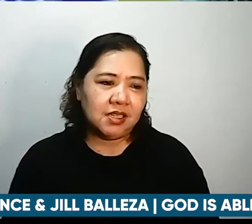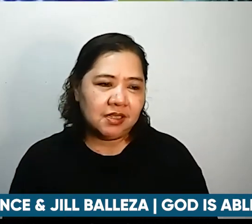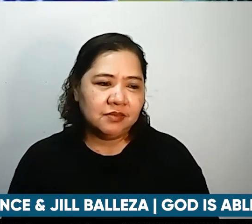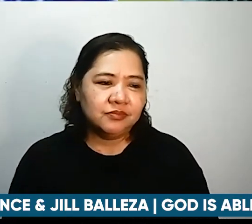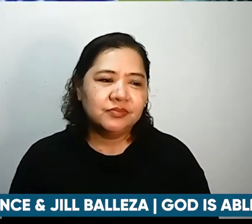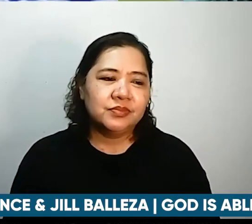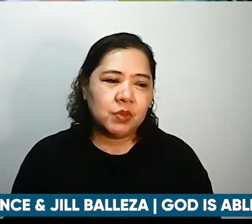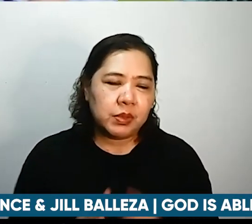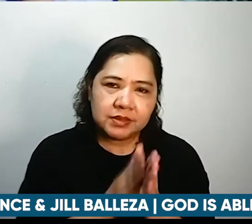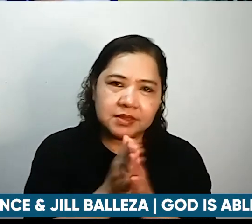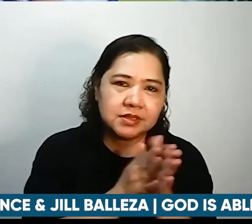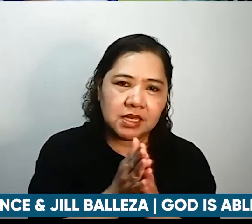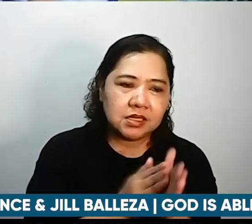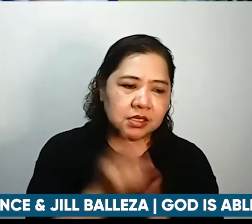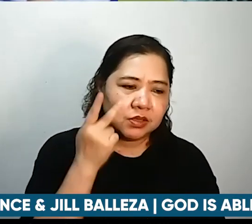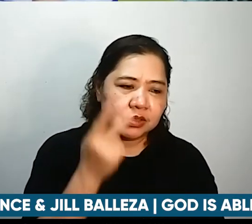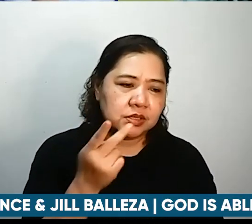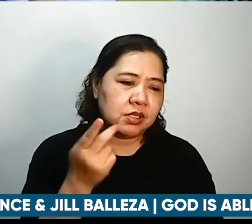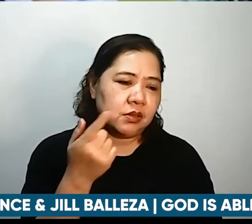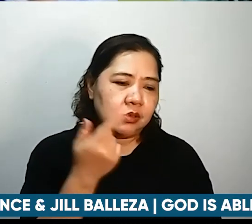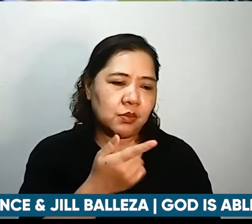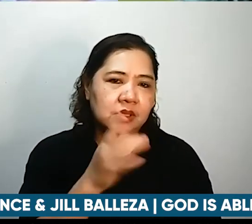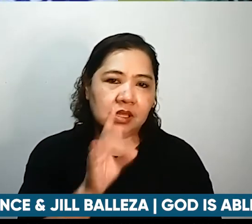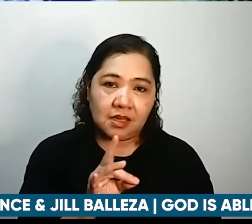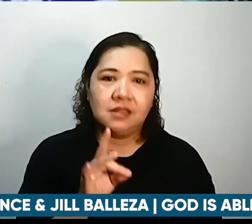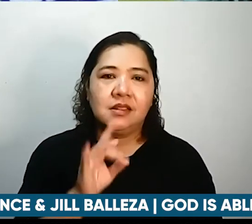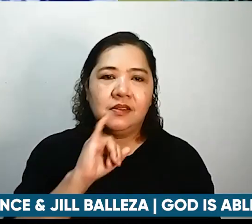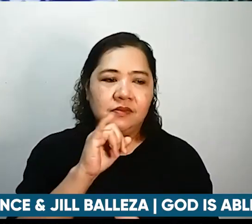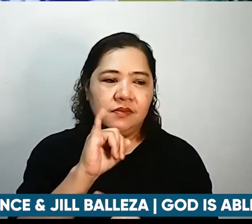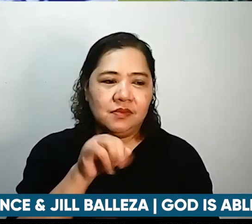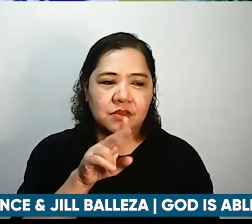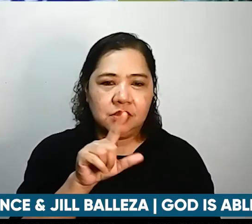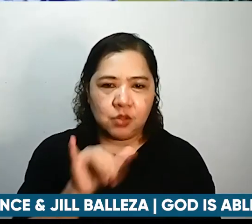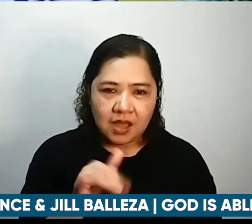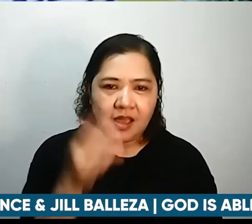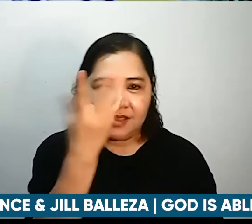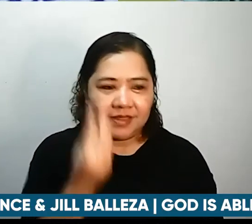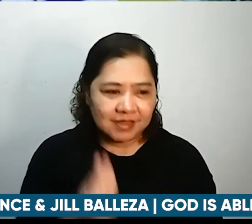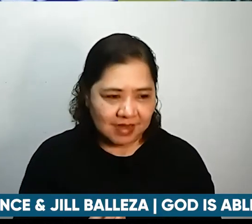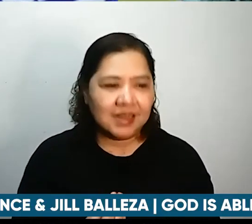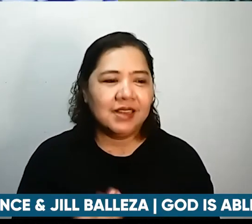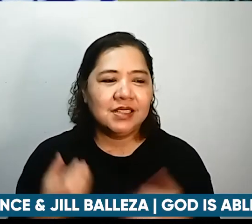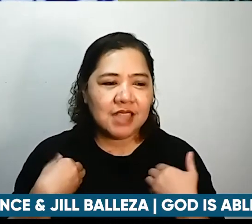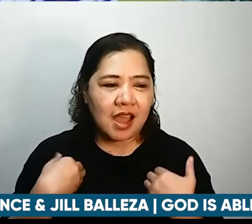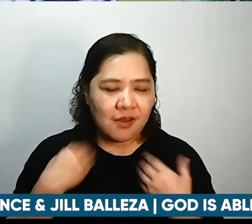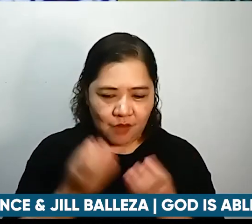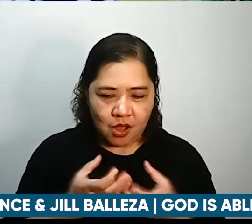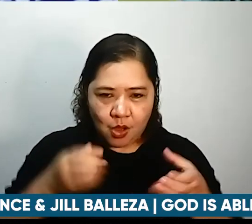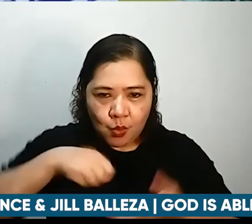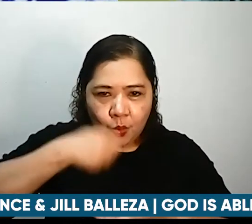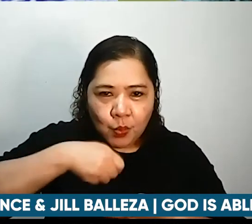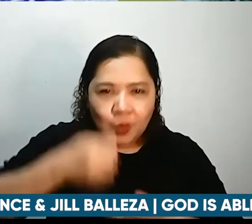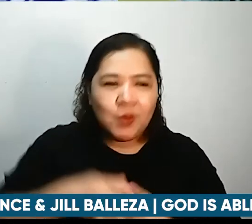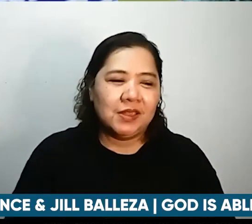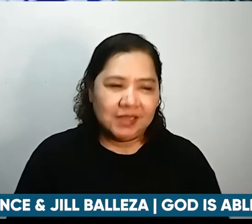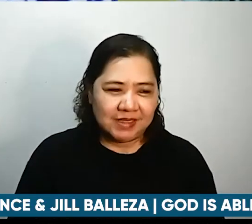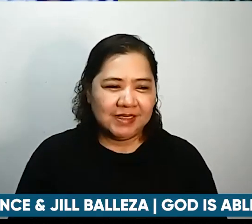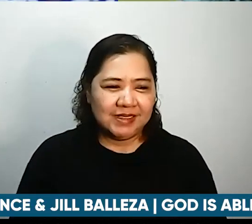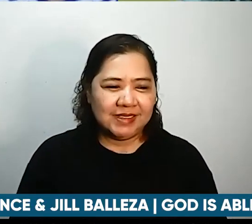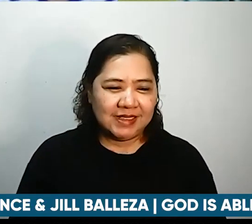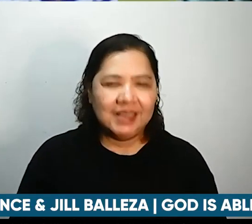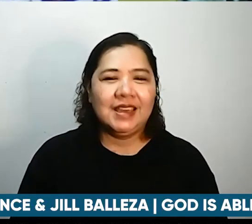you on the 20th of July Lord willing at maglolomi ho tayo pero paglolomihan natin ang